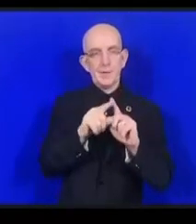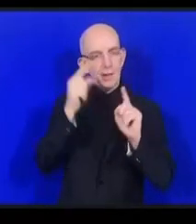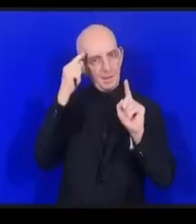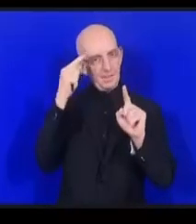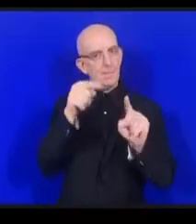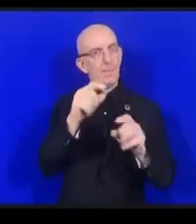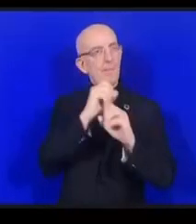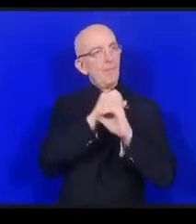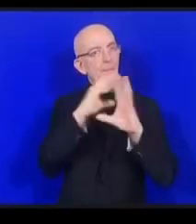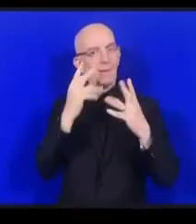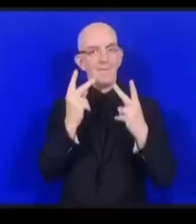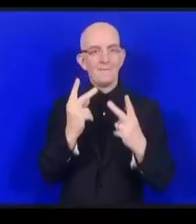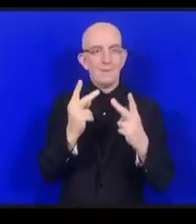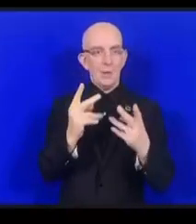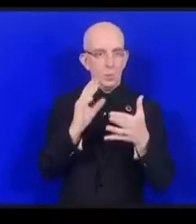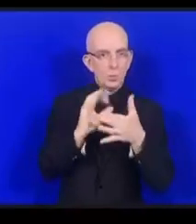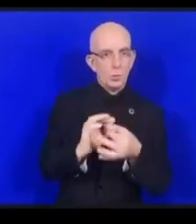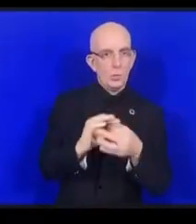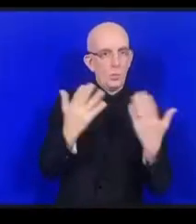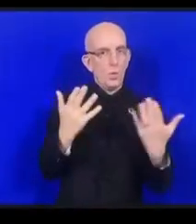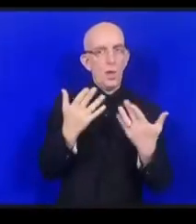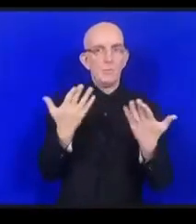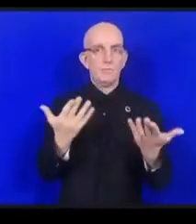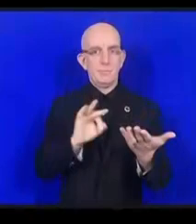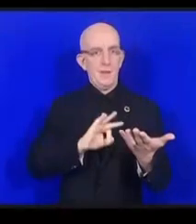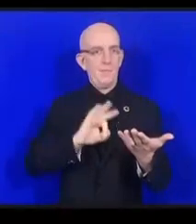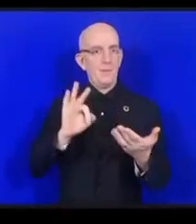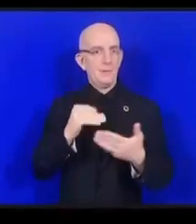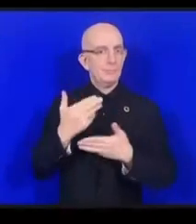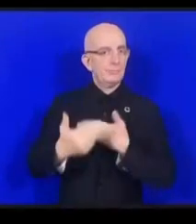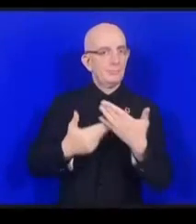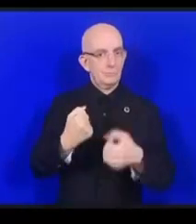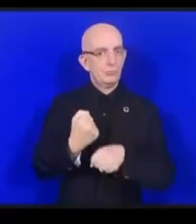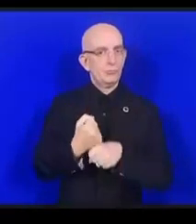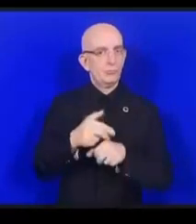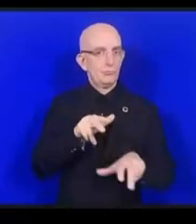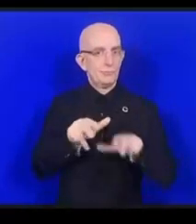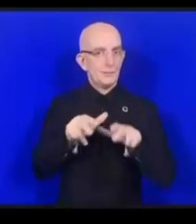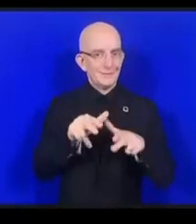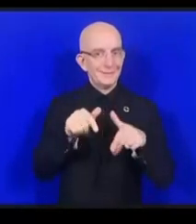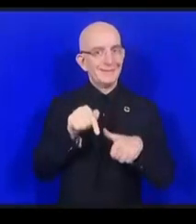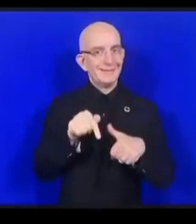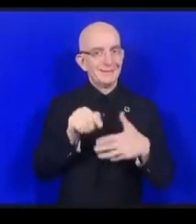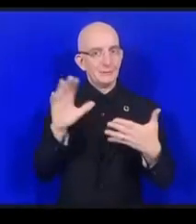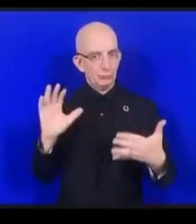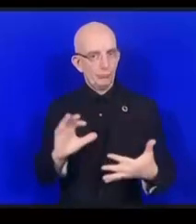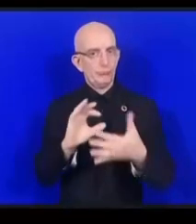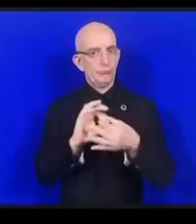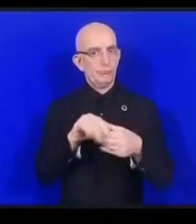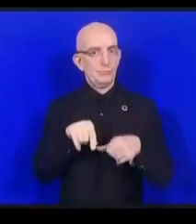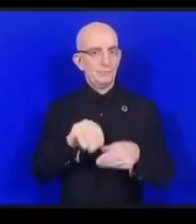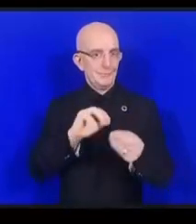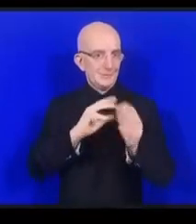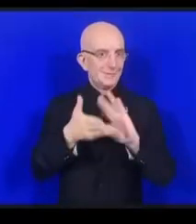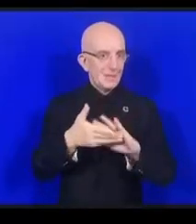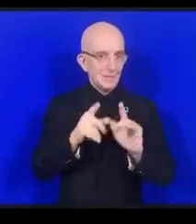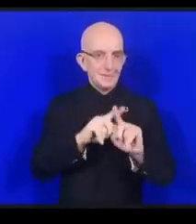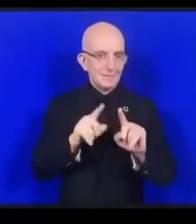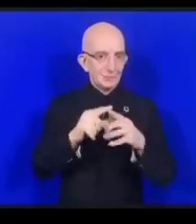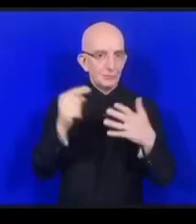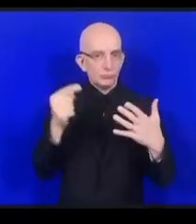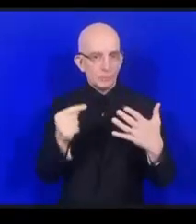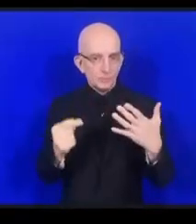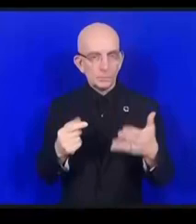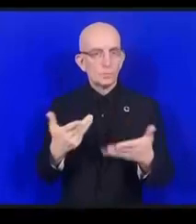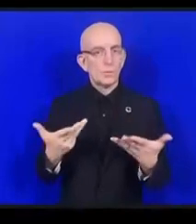pratiques pour tous les objets qui faisaient partie de l'Internet des objets donc ça a commencé à peu près en même temps